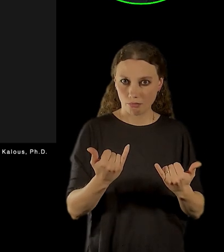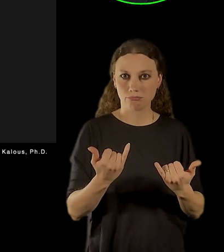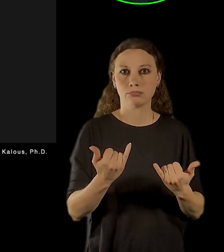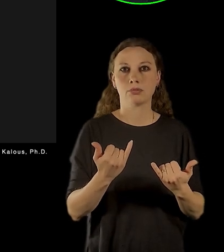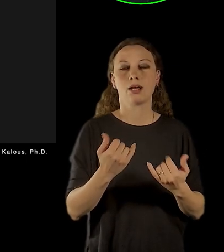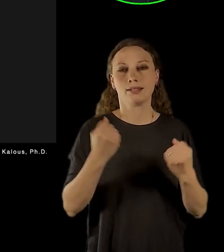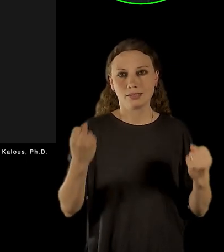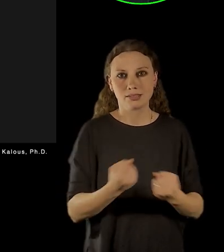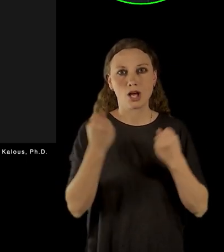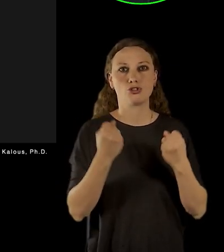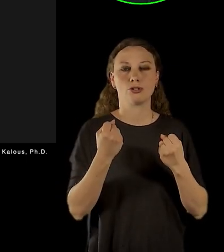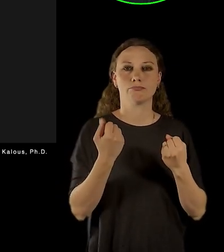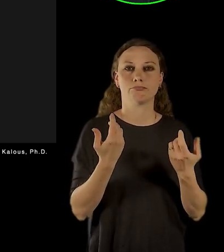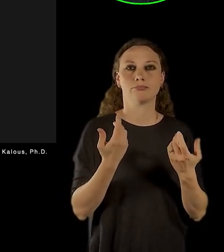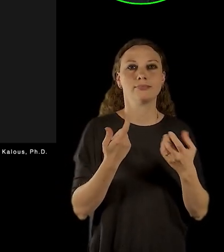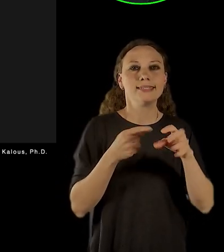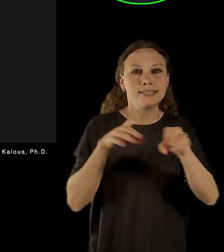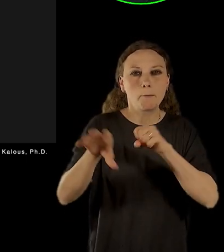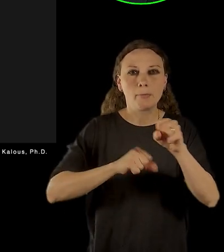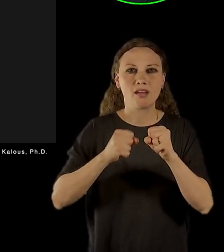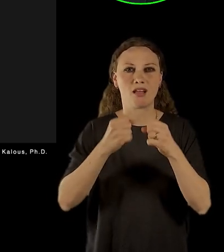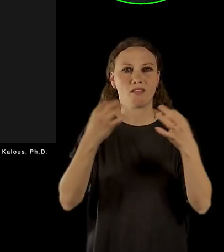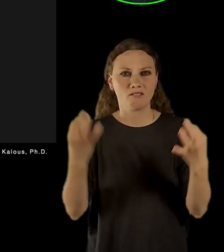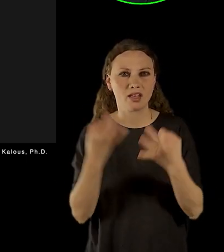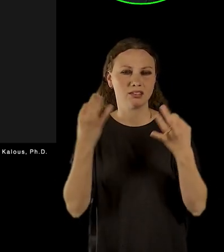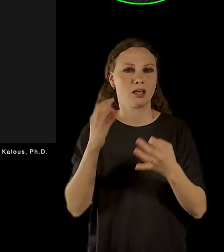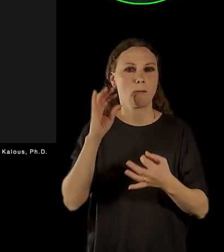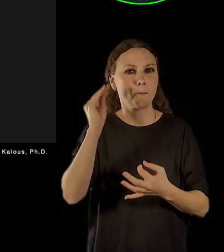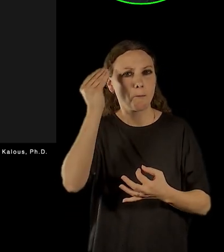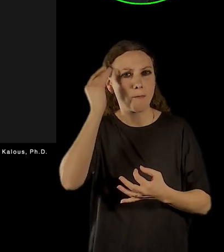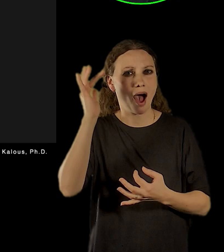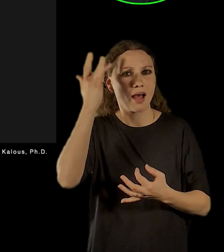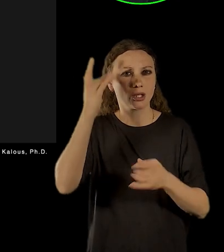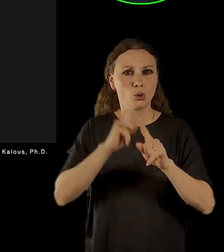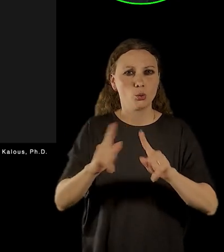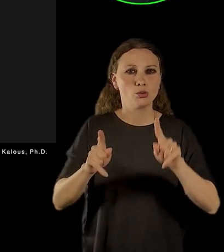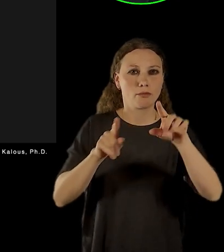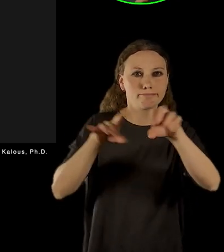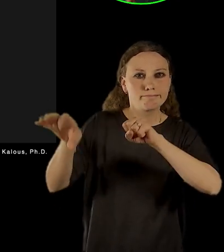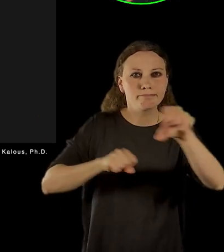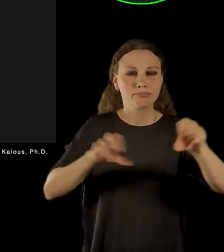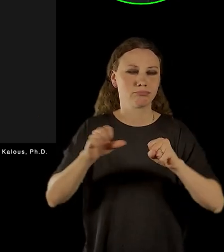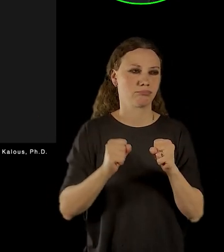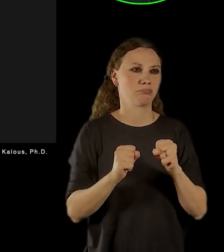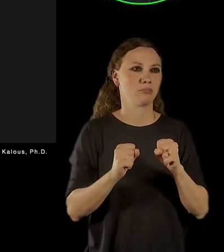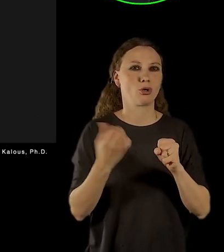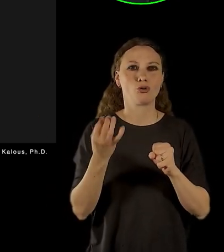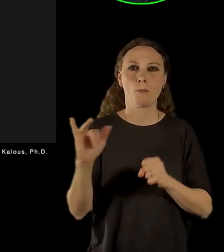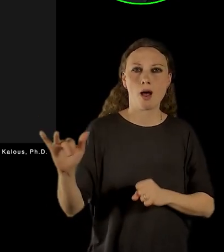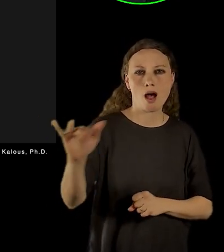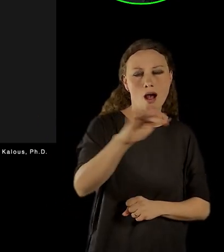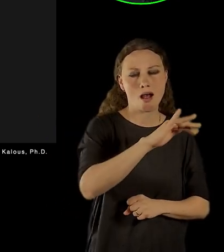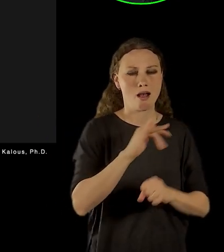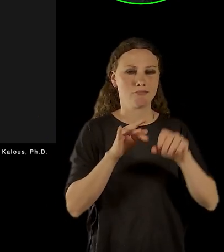činnost. Snažíme se hledat i externí partnery pro třeba výstavy, které bohužel v tuhle chvíli nemůžeme ve